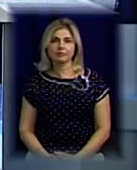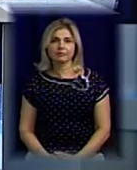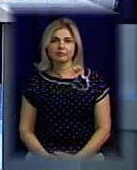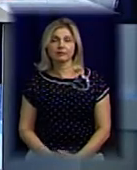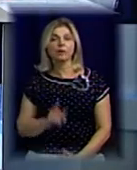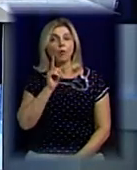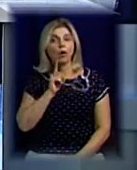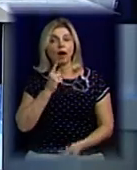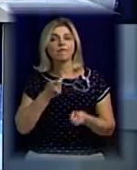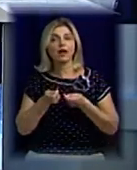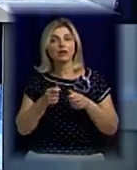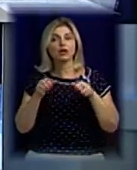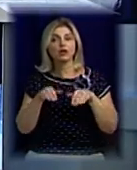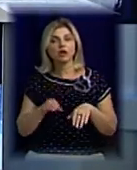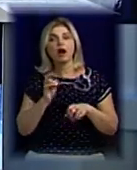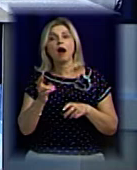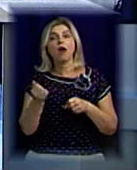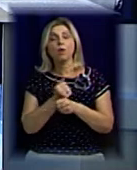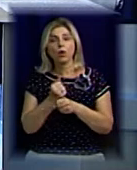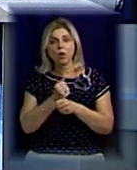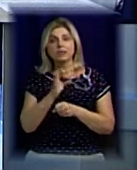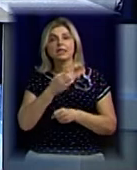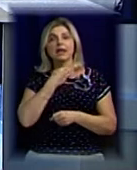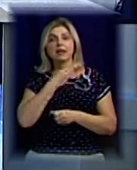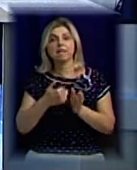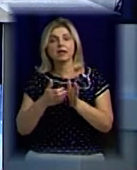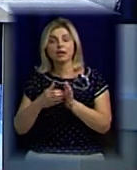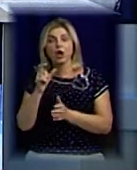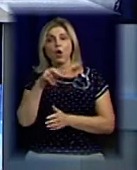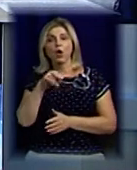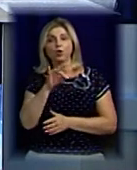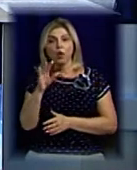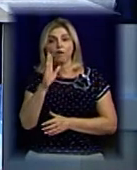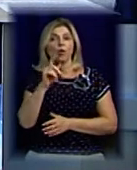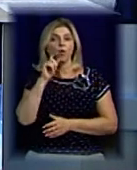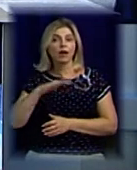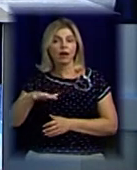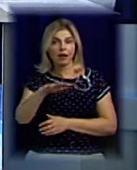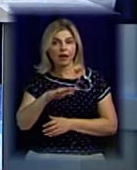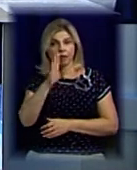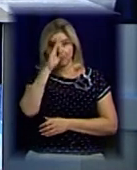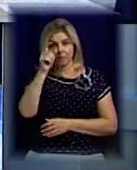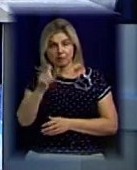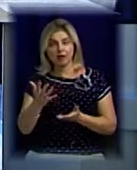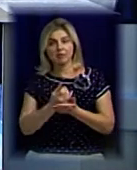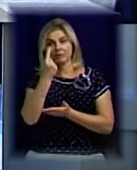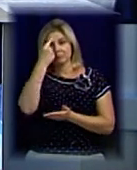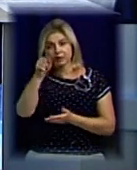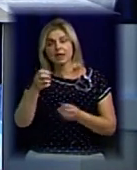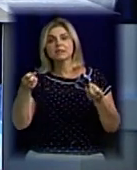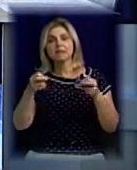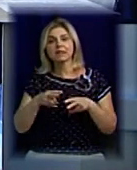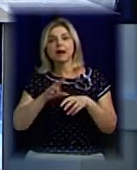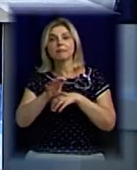Поки влада вирішує, як боротися з дефіцитом хлору в Україні, Миколаївць Віталій Настенку знайшов вихід. Завдяки спеціальному